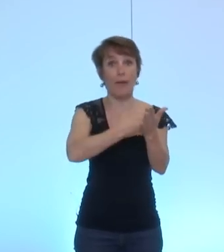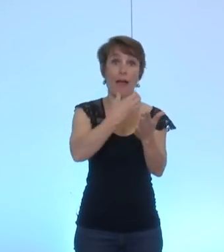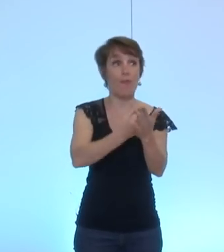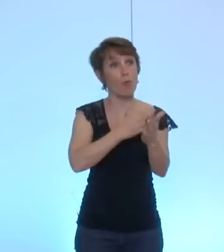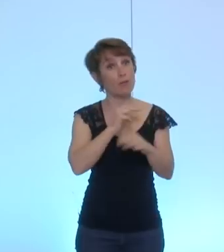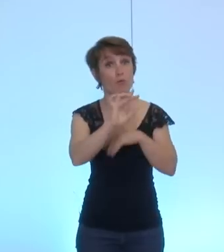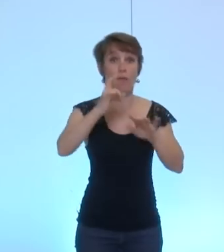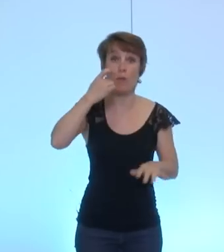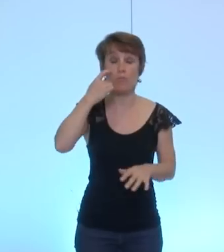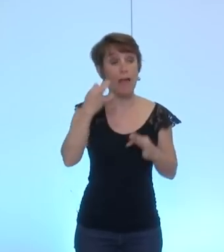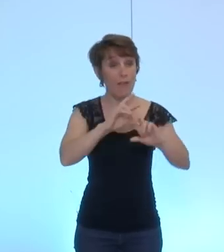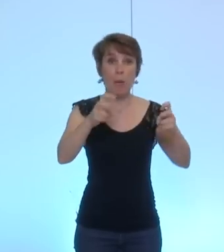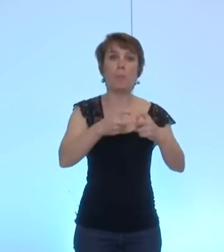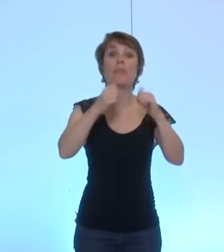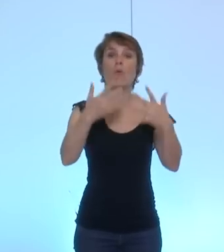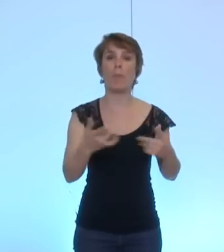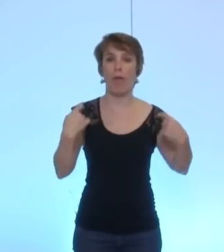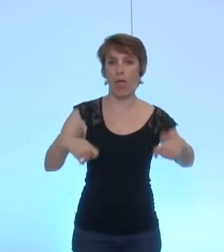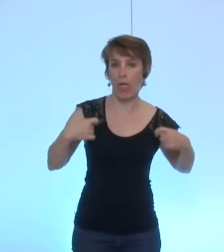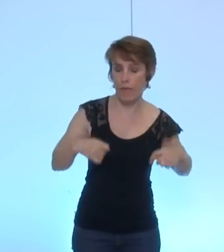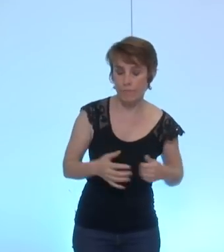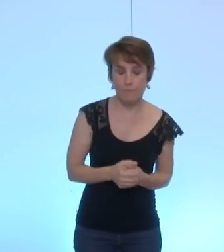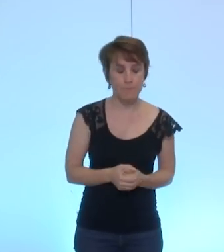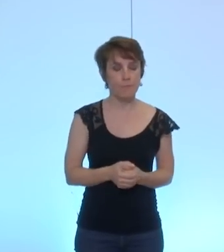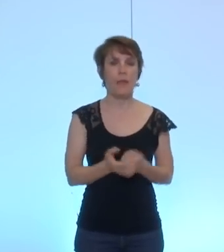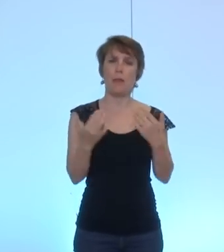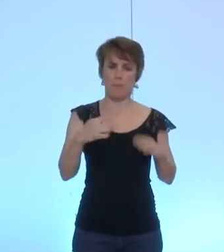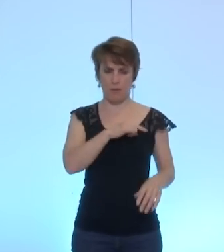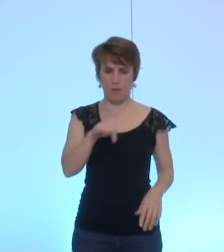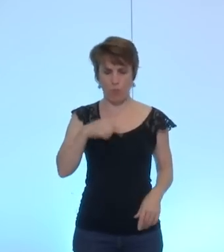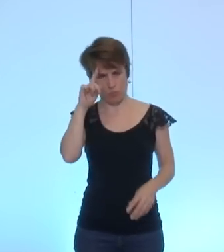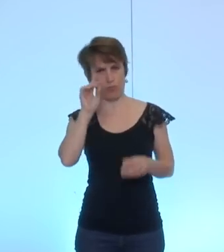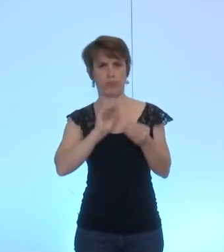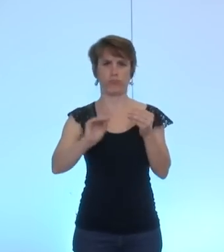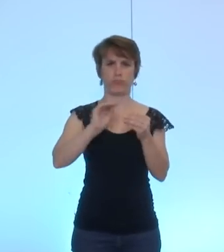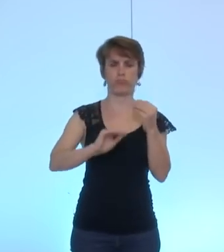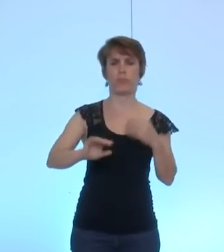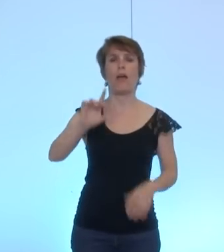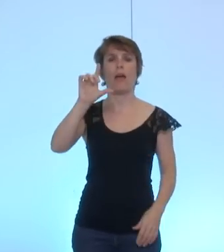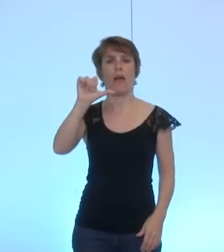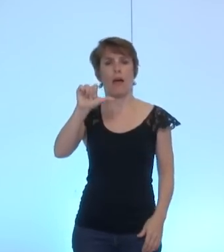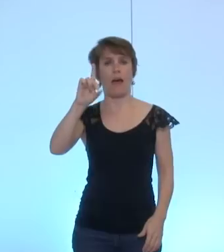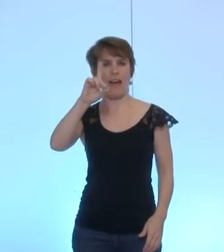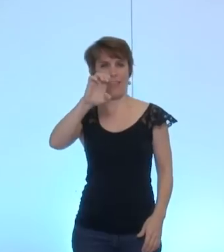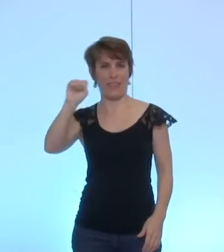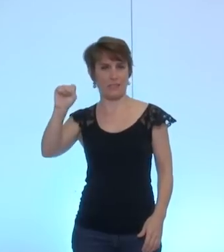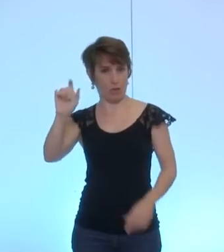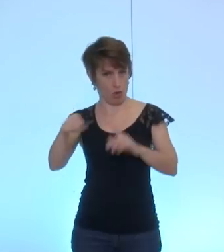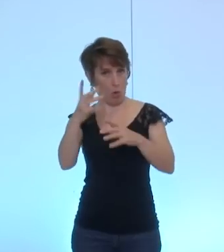aura. Simplement une question qui est aussi une interrogation. Nous sommes quand même très surpris de voir que l'ADES faisant partie de votre majorité,